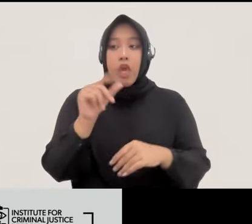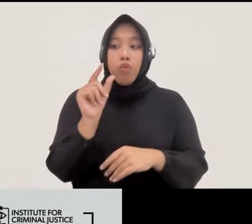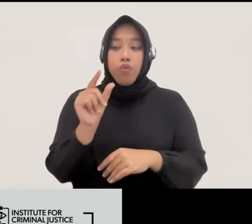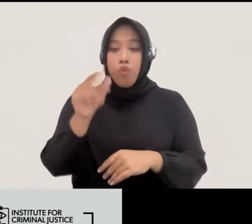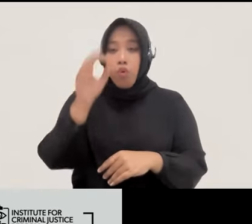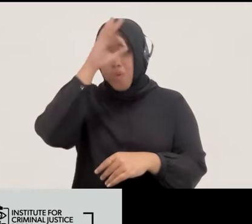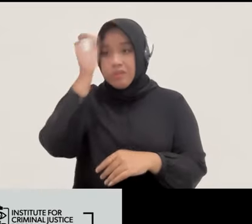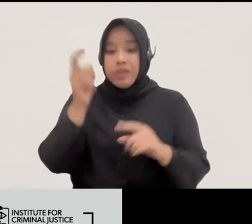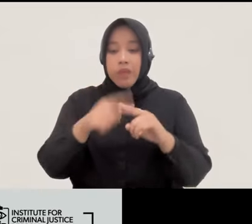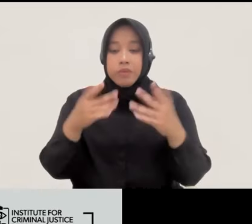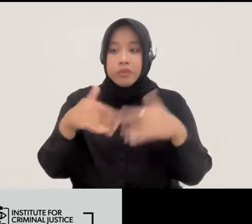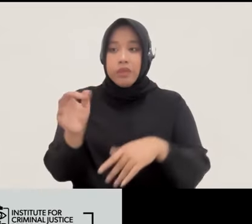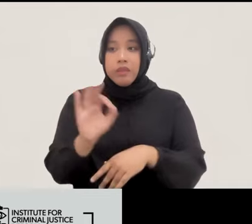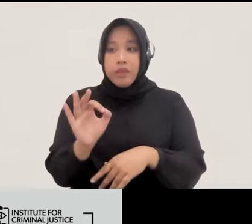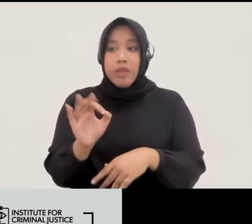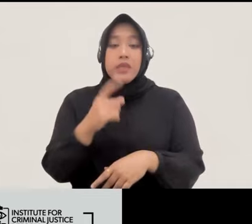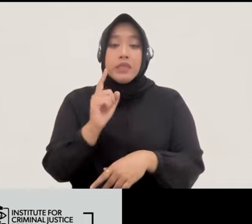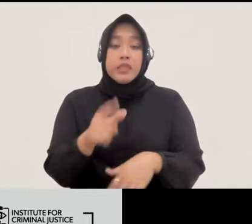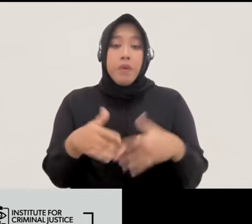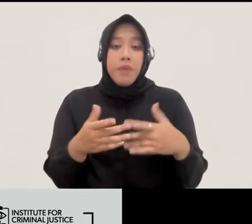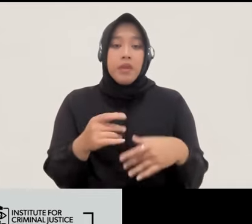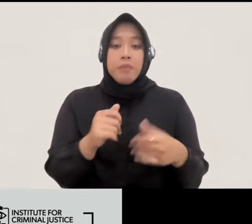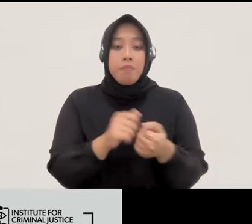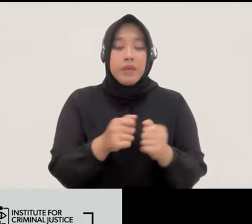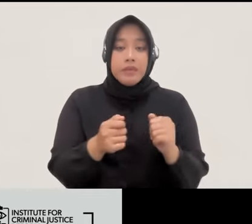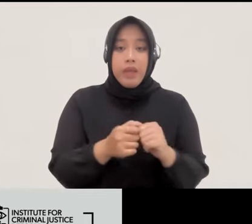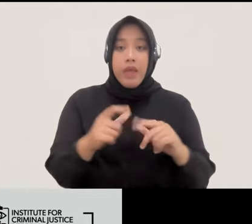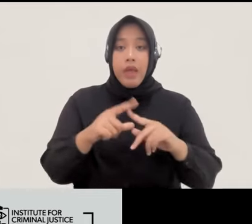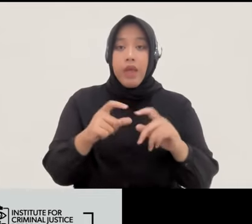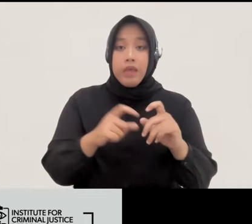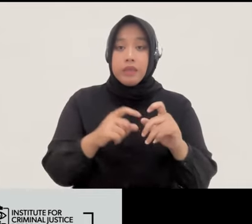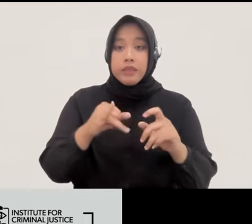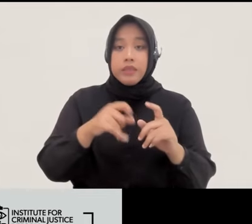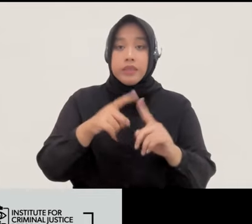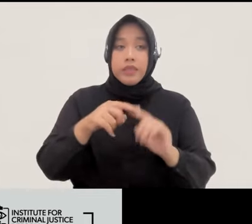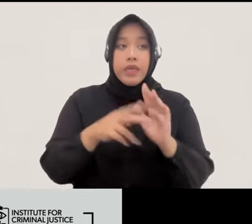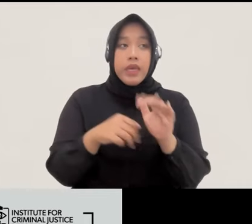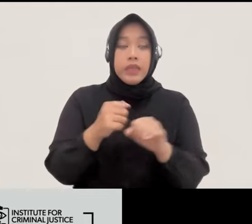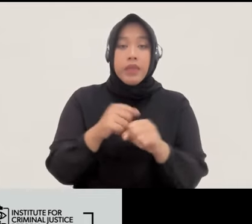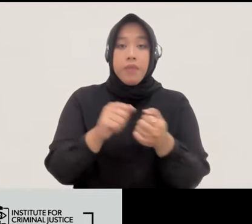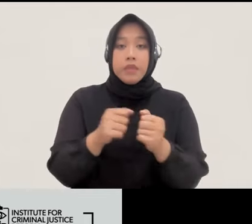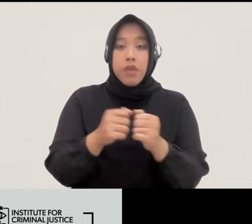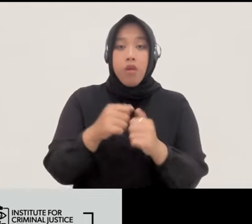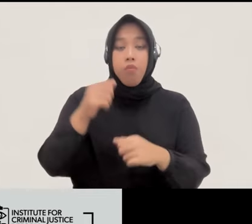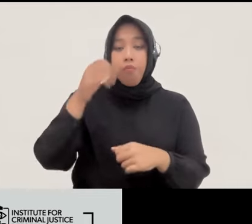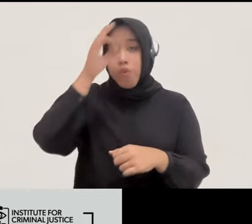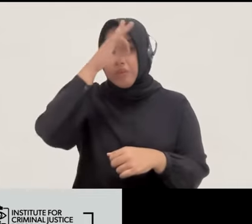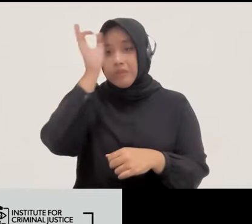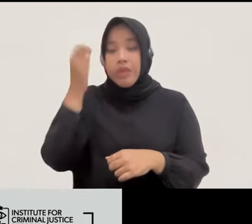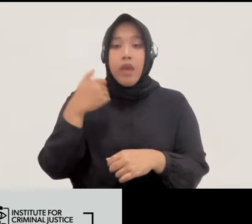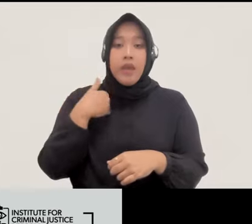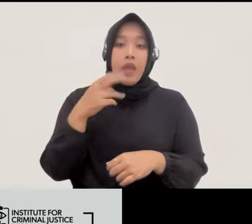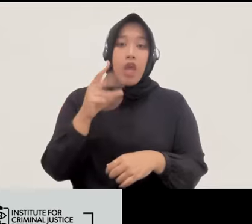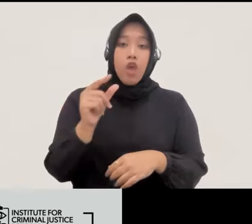tidak selesai sampai disitu karena masalah existing dari lembaga kepolisian telah terjadi terlepas dari adanya Rul